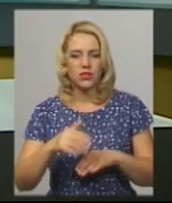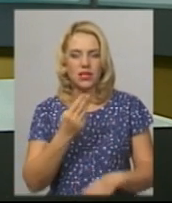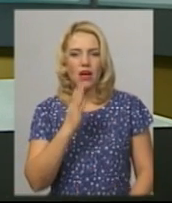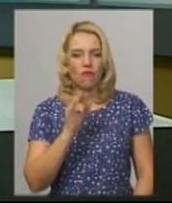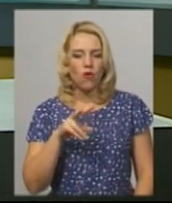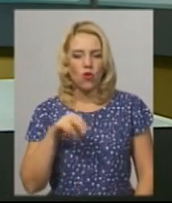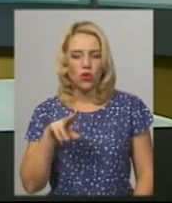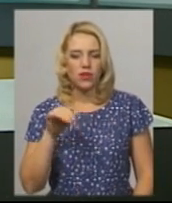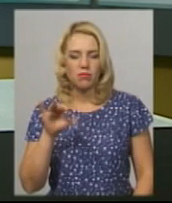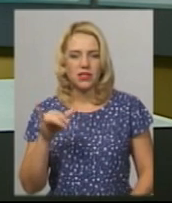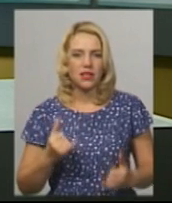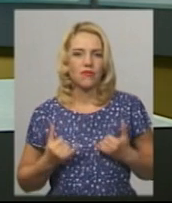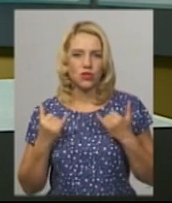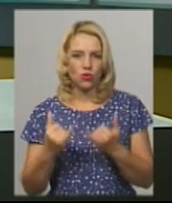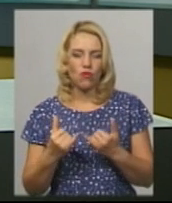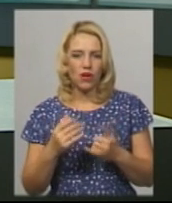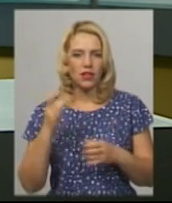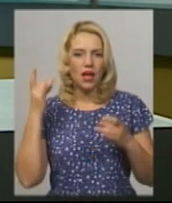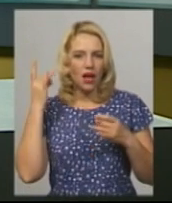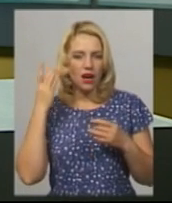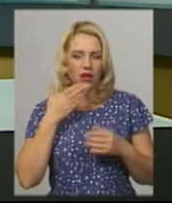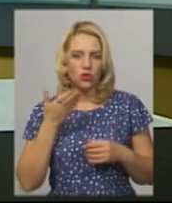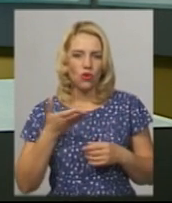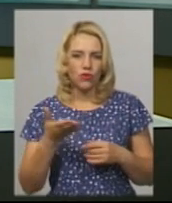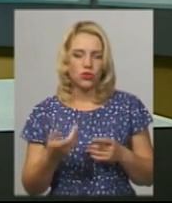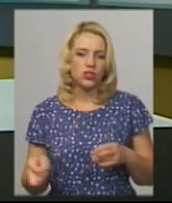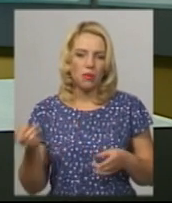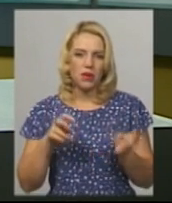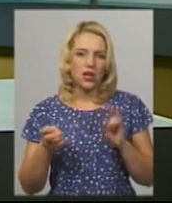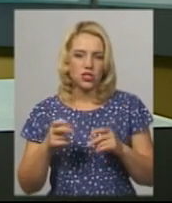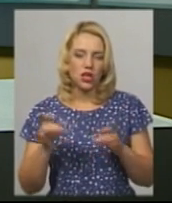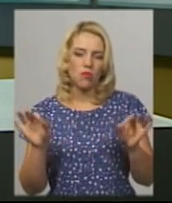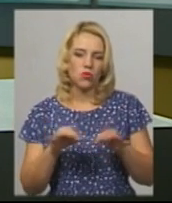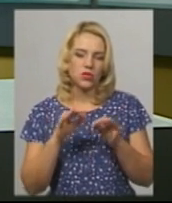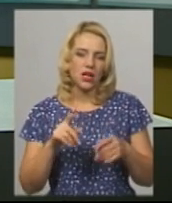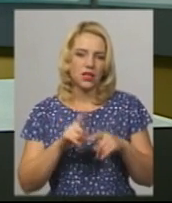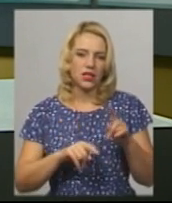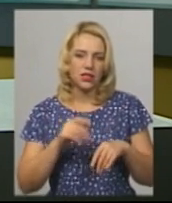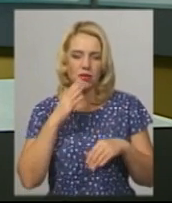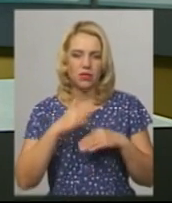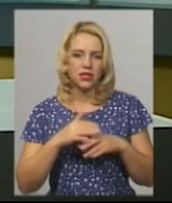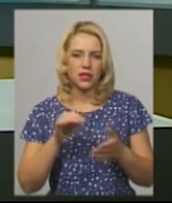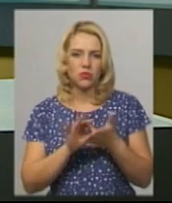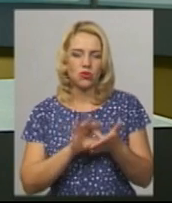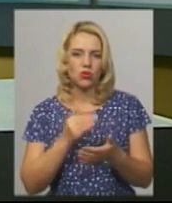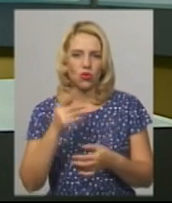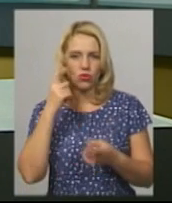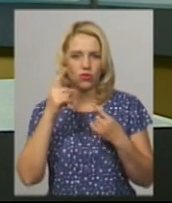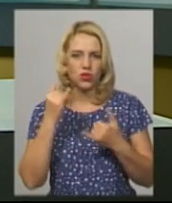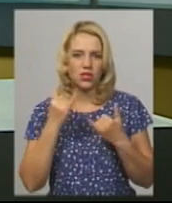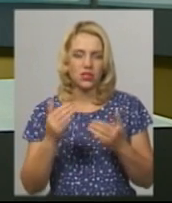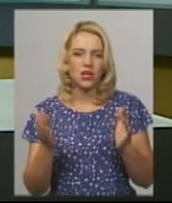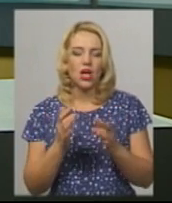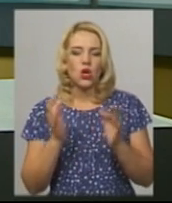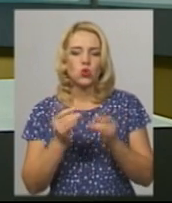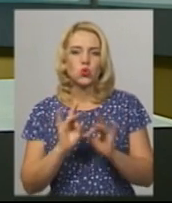радіоведучого ЮАУ «Українське радіо Поділля» прийшли музиканти, рідні, близькі, друзі, колеги, поціновувачі його творчості. Наразі сюжет